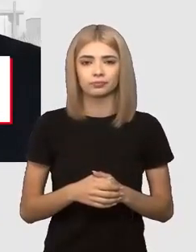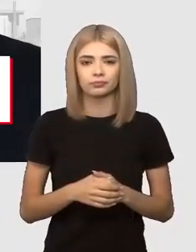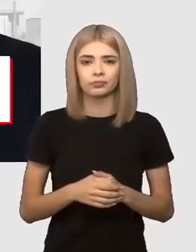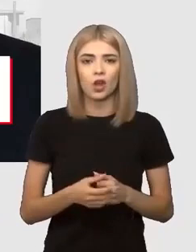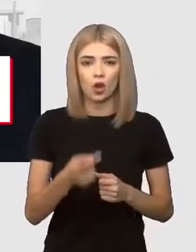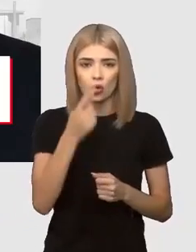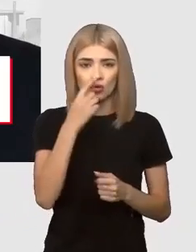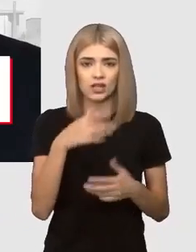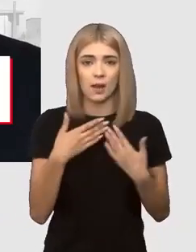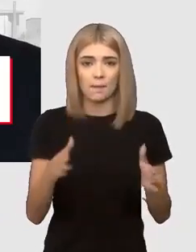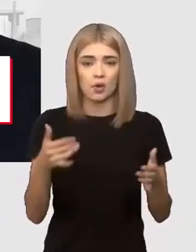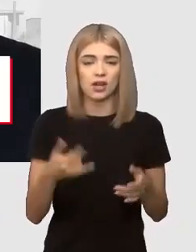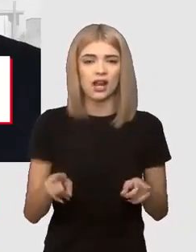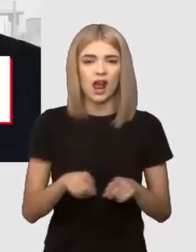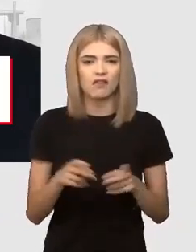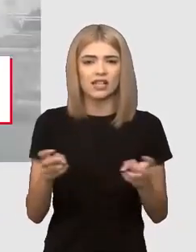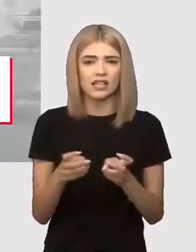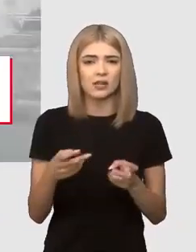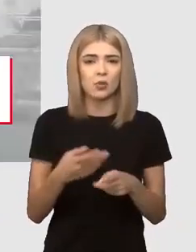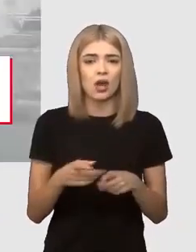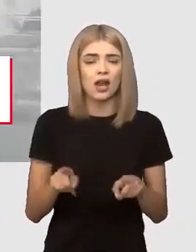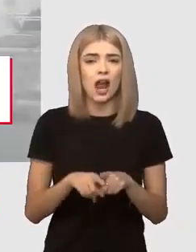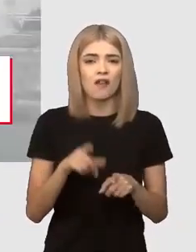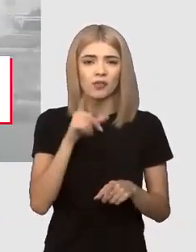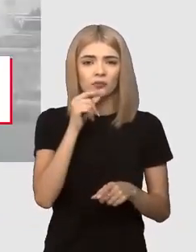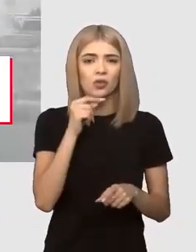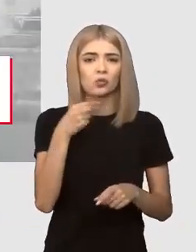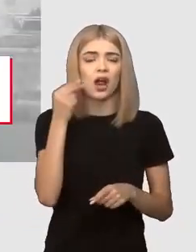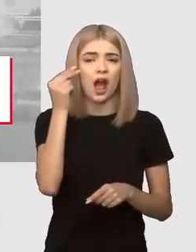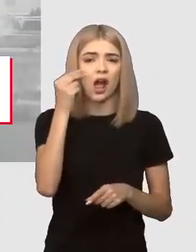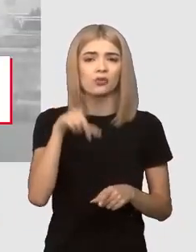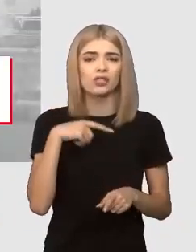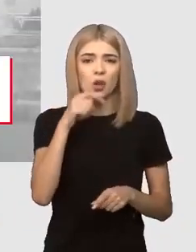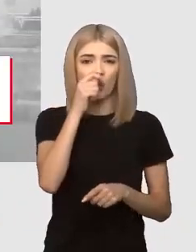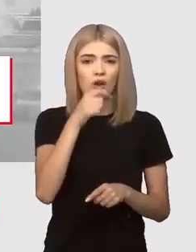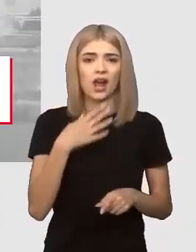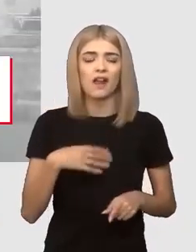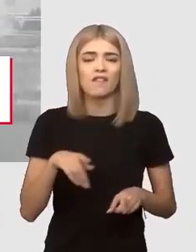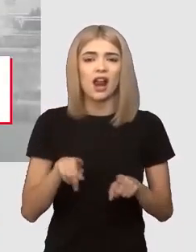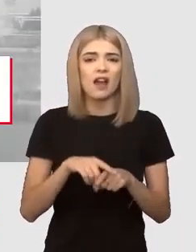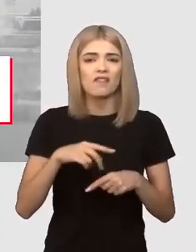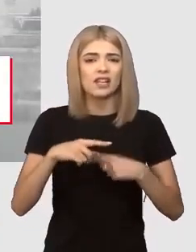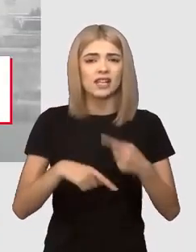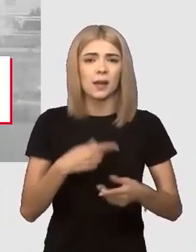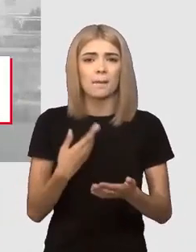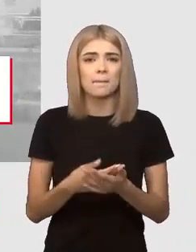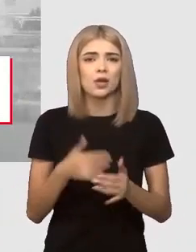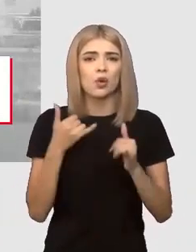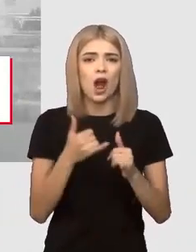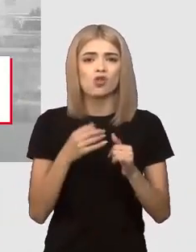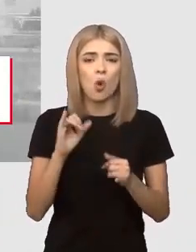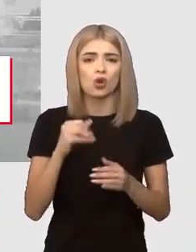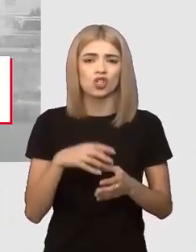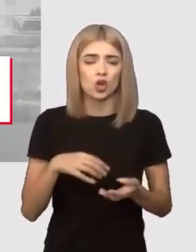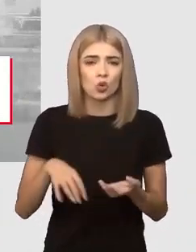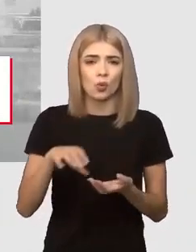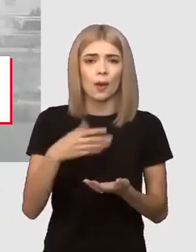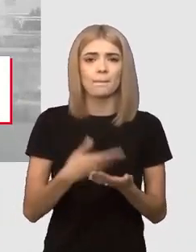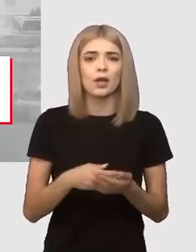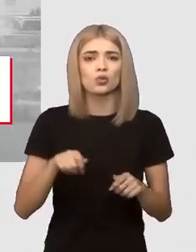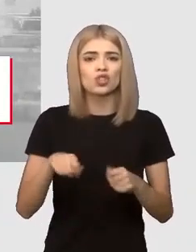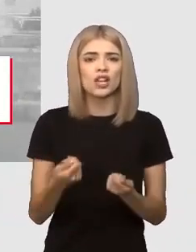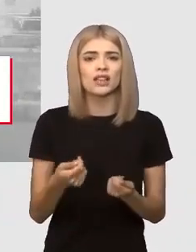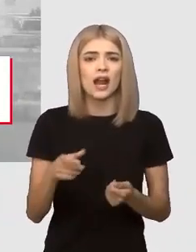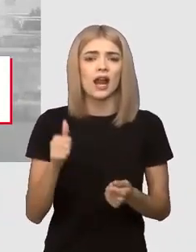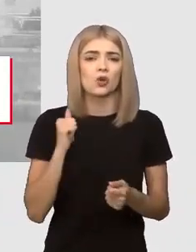Rusia a pornit această agresiune folosind, printre altele, argumentul că Ucraina vrea să reactiveze cu sprijină occidental programul nuclear